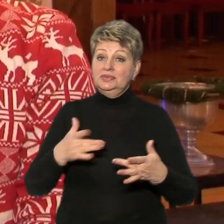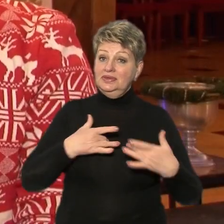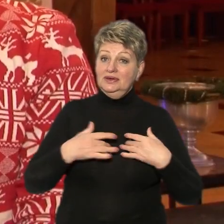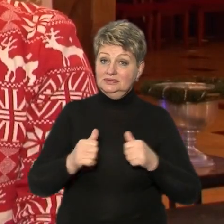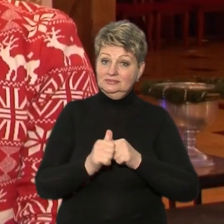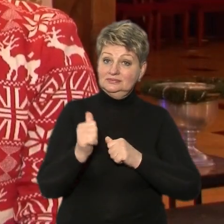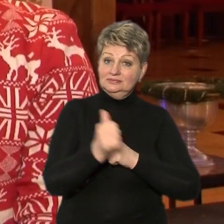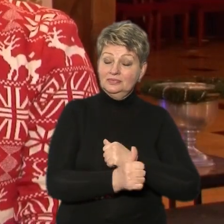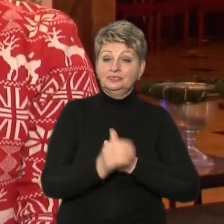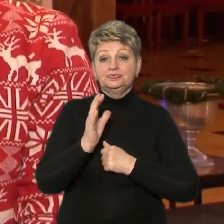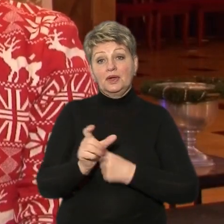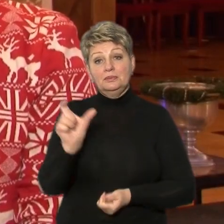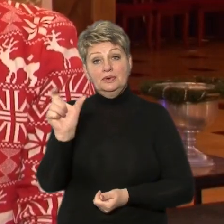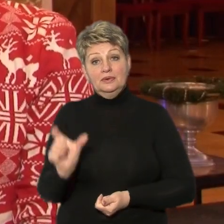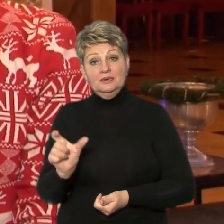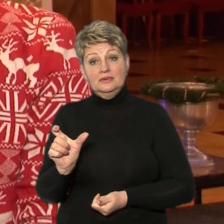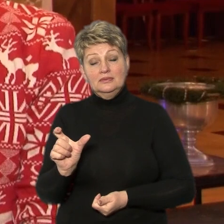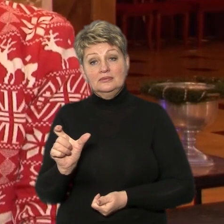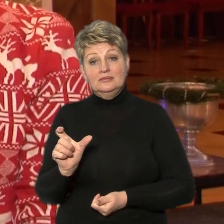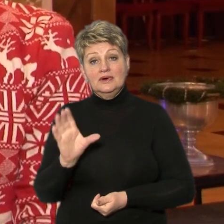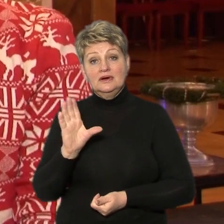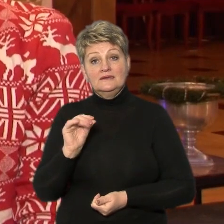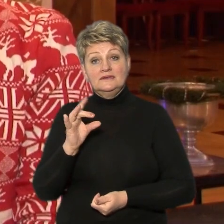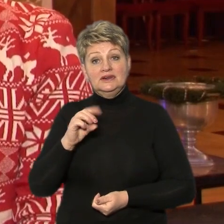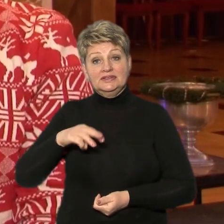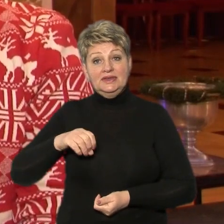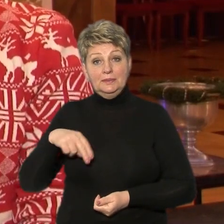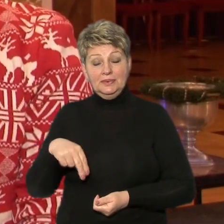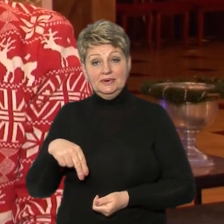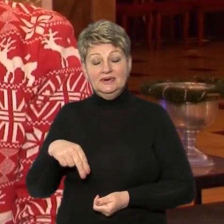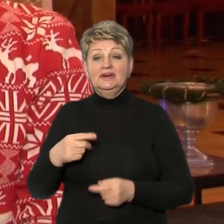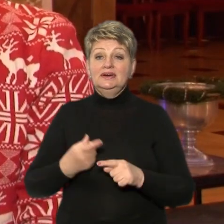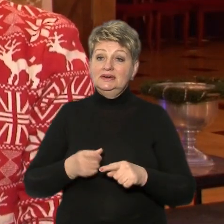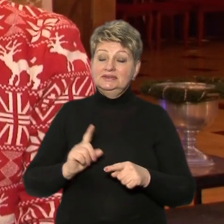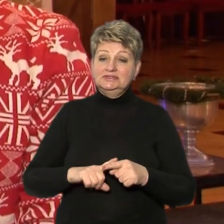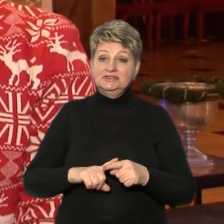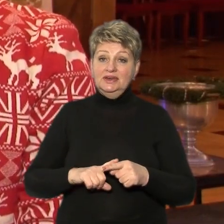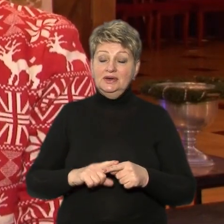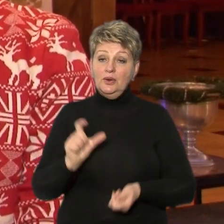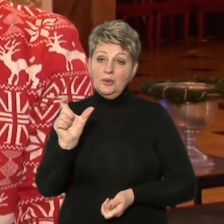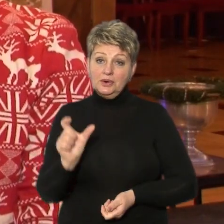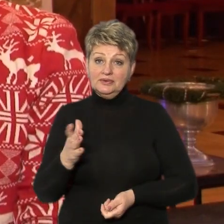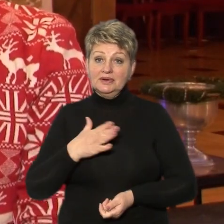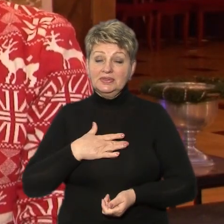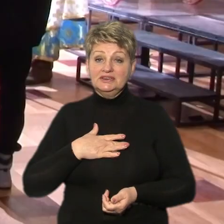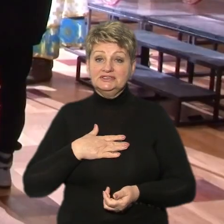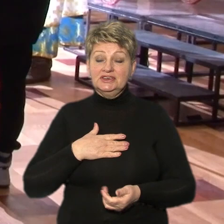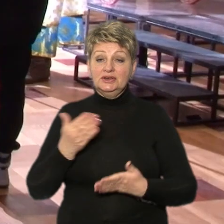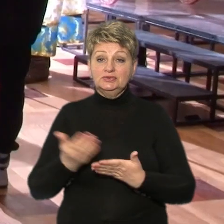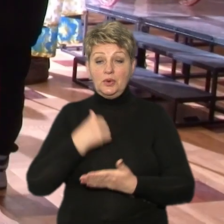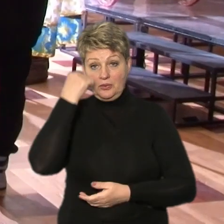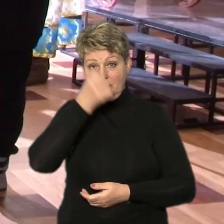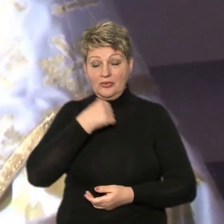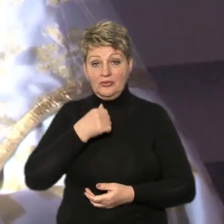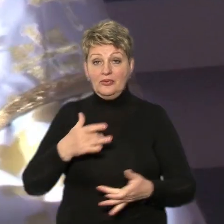Буде епізод вертепу, це уривок з нашою інтермедію новорічною. Та